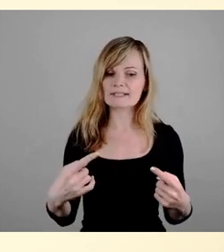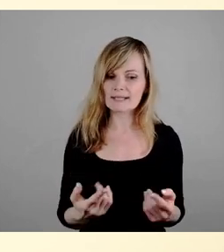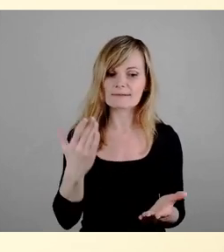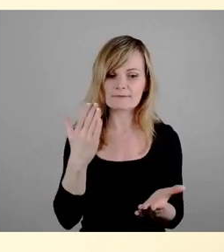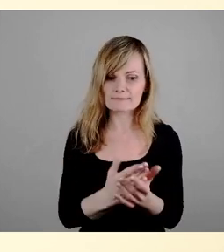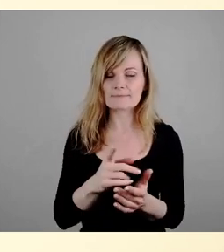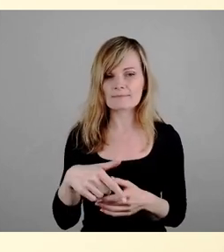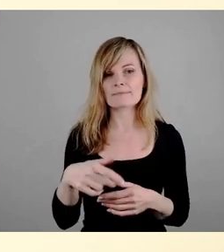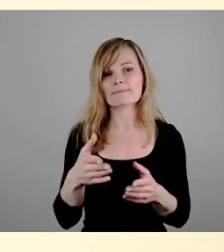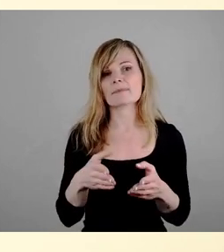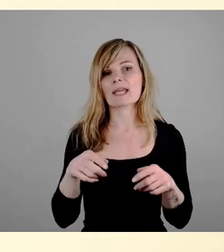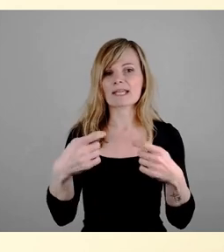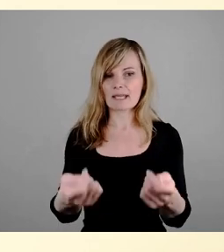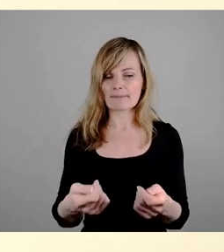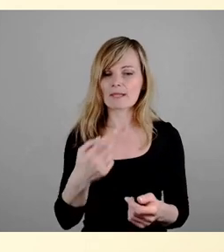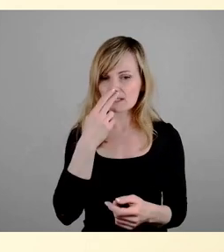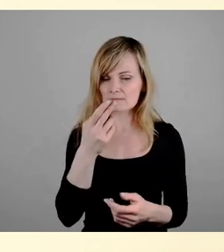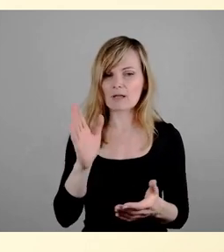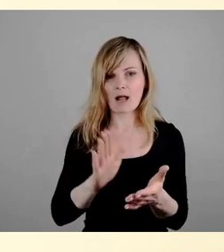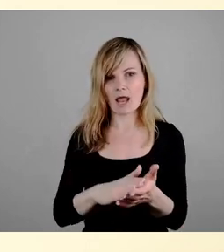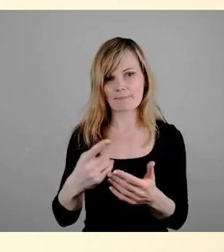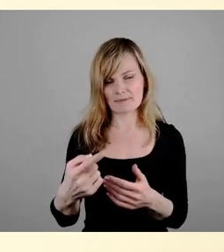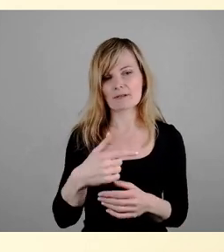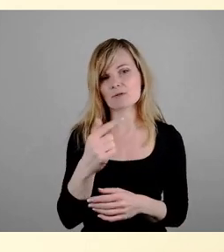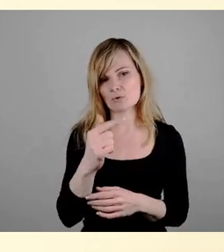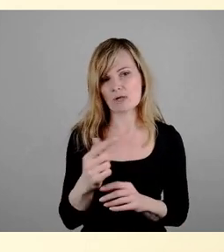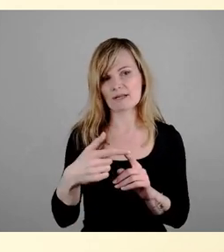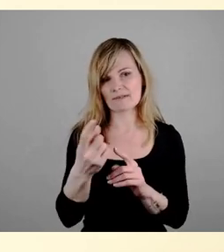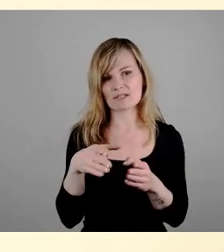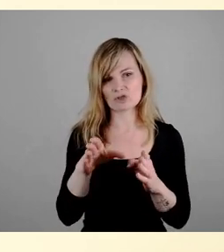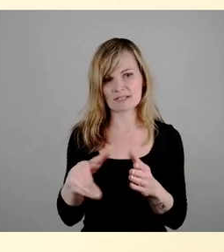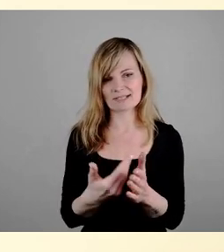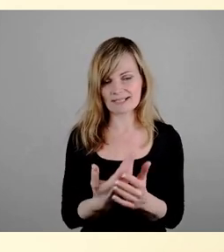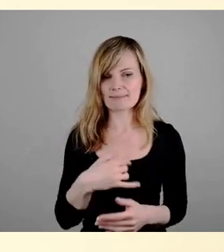Tolgewitzer Straße funktioniert hat. Insofern bin ich gespannt, wie dieser Verkehrsversuch ausgeht.